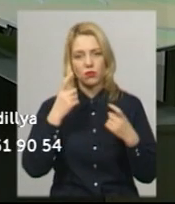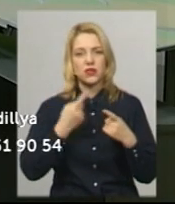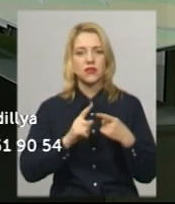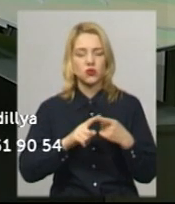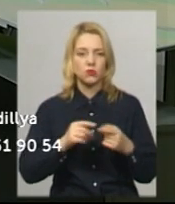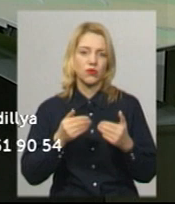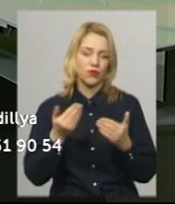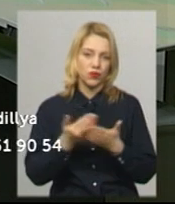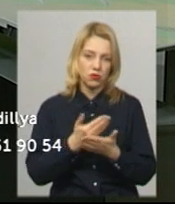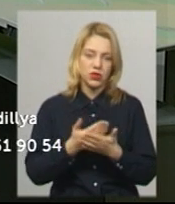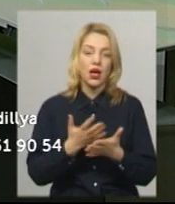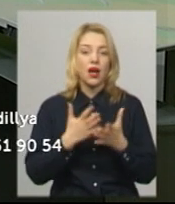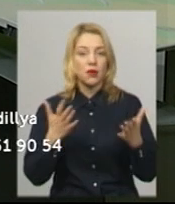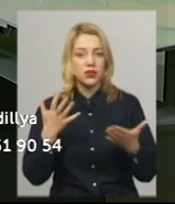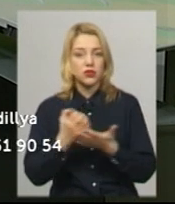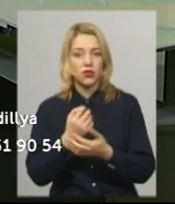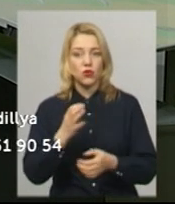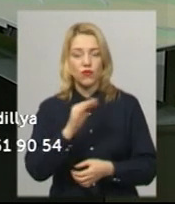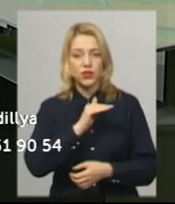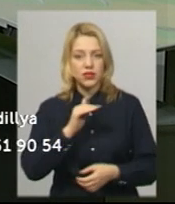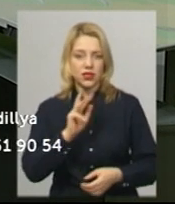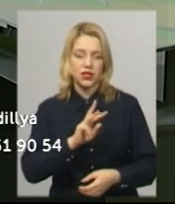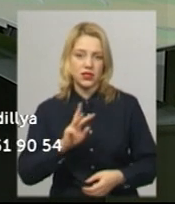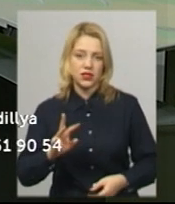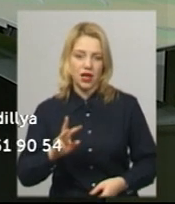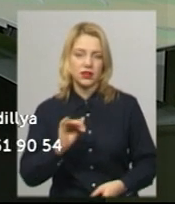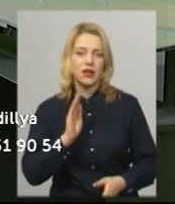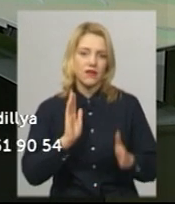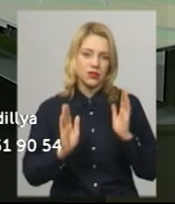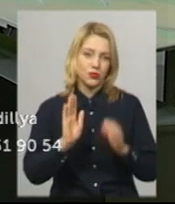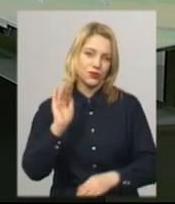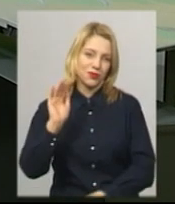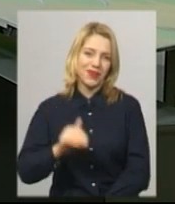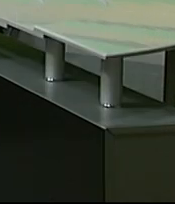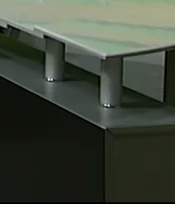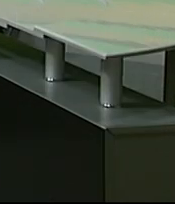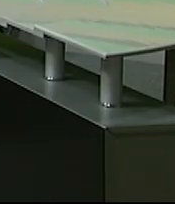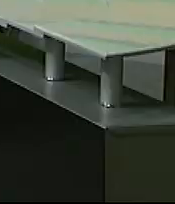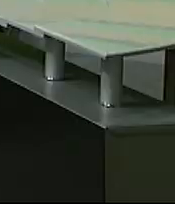цього випуску. Більше новин знаходьте на нашому офіційному сайті та на сторінці у Фейсбук. Побачимось!